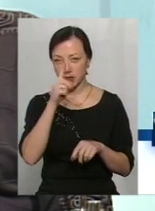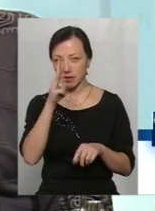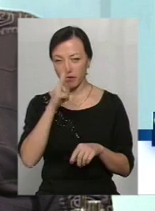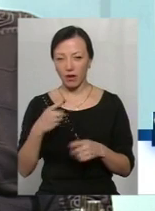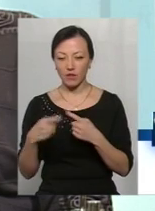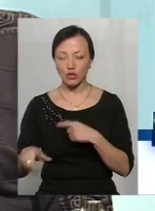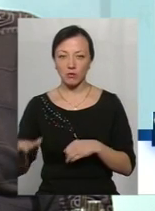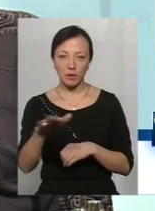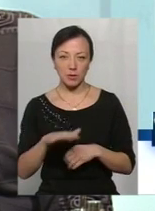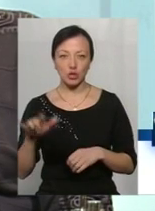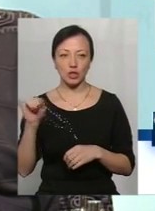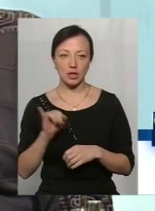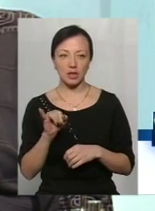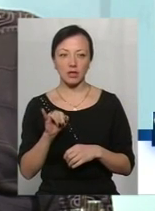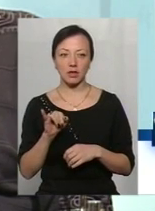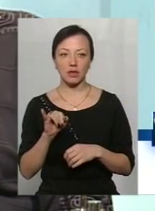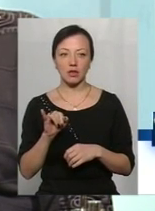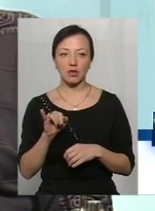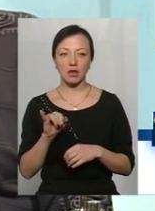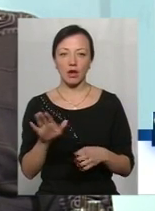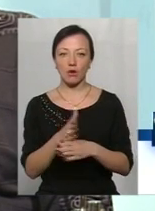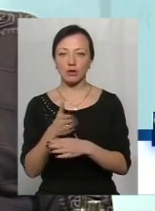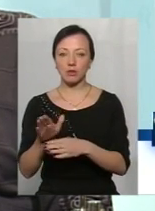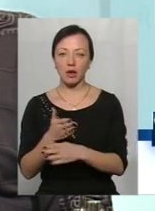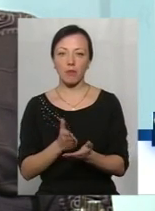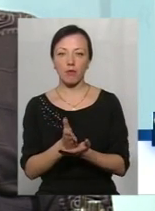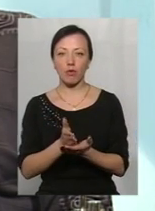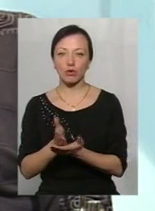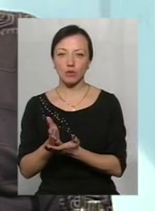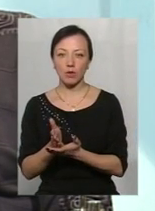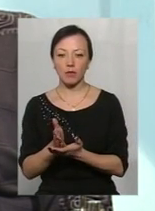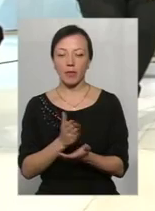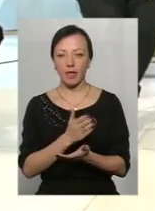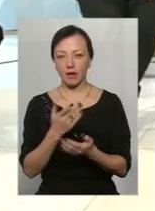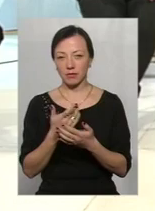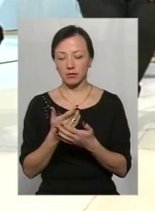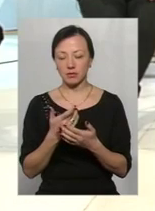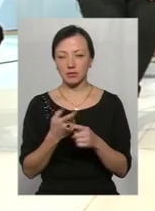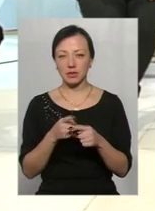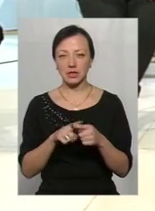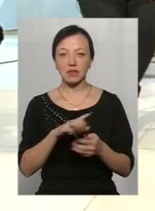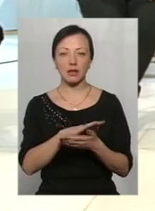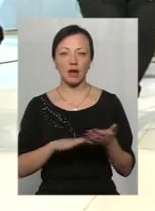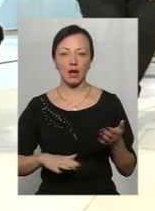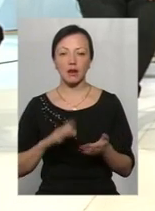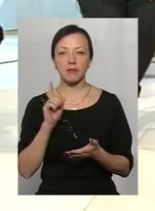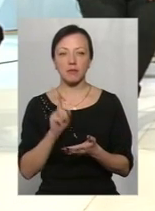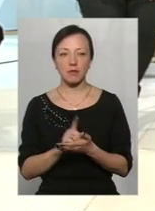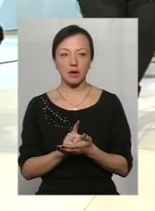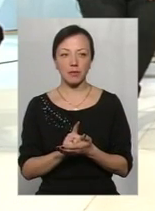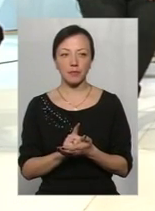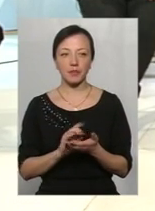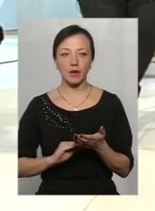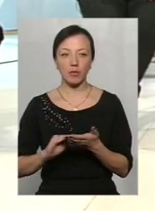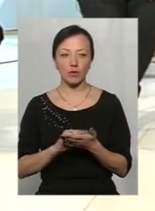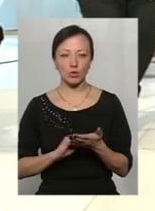Ну і розіб'ємо всі послуги по напрямках. Ну, далі ми маємо, я вже